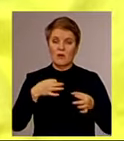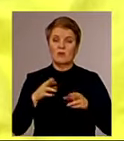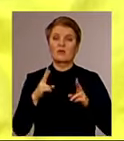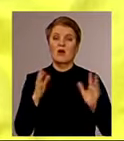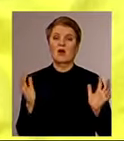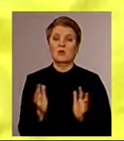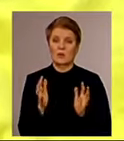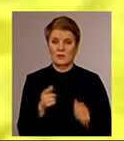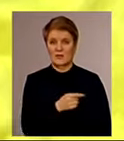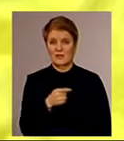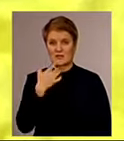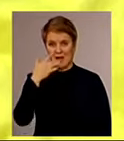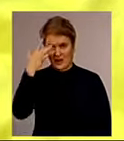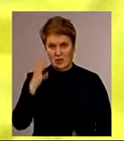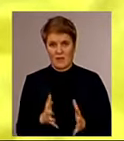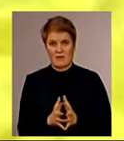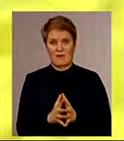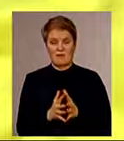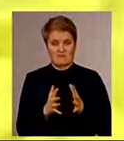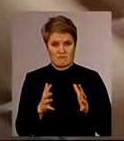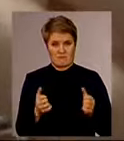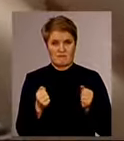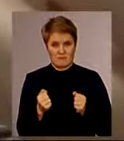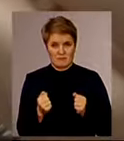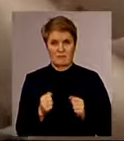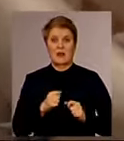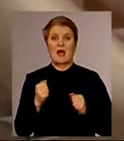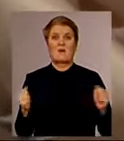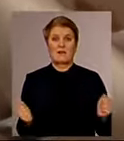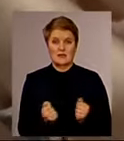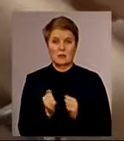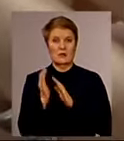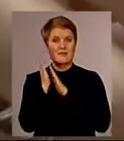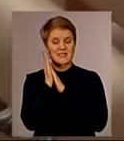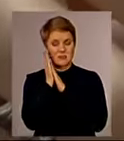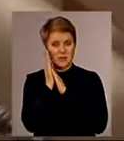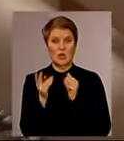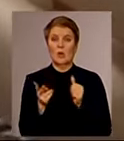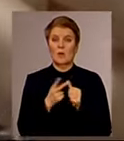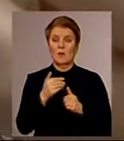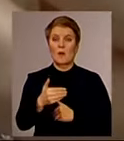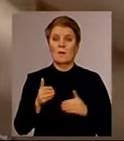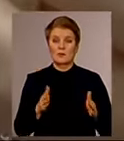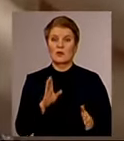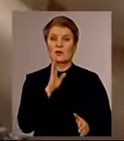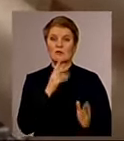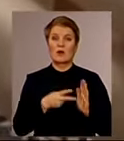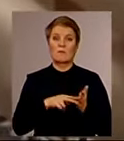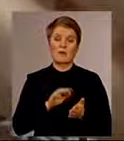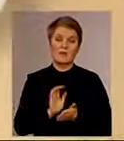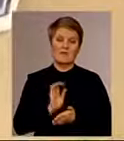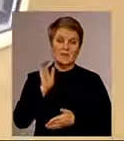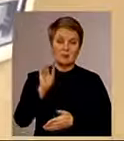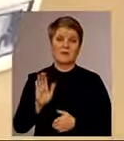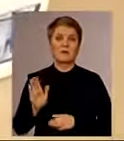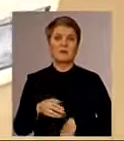тваринами. За літо вони набрали достатньо підшкірного жиру, тож перезимують у сплячці. Другу посилку до Харкова жінка планує відправити